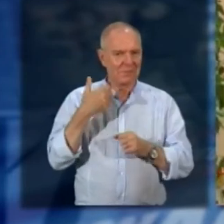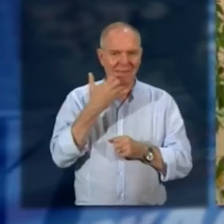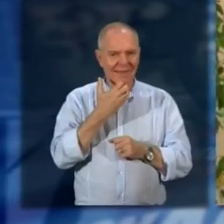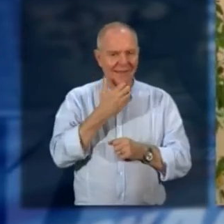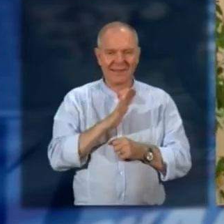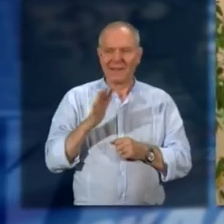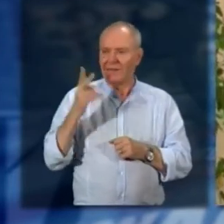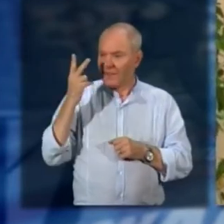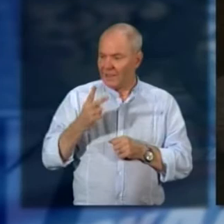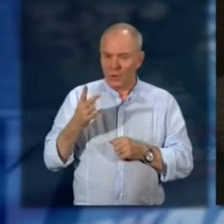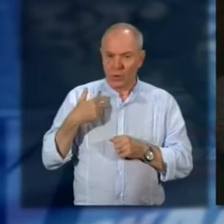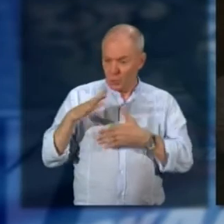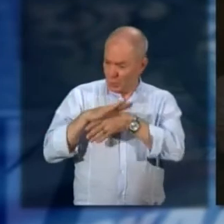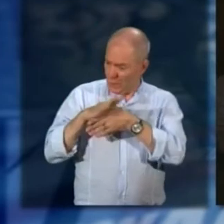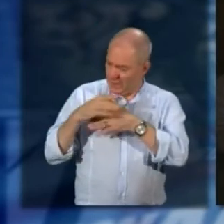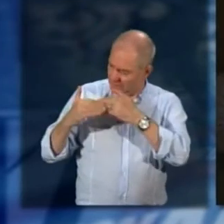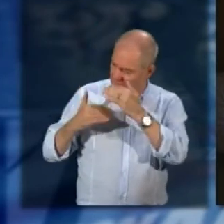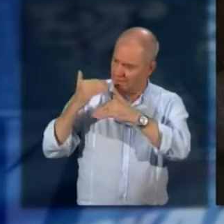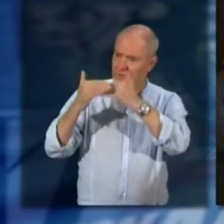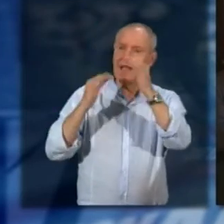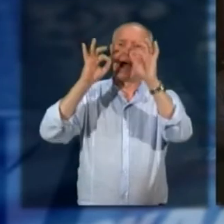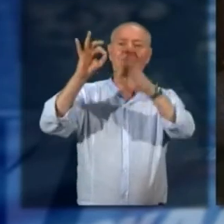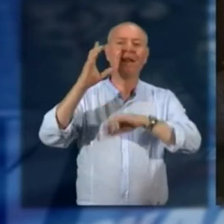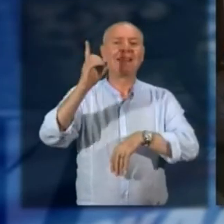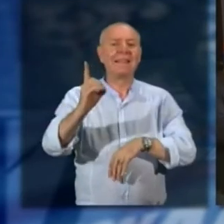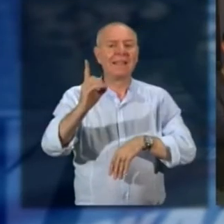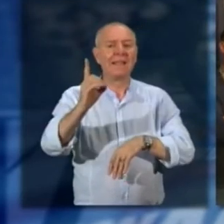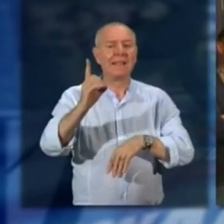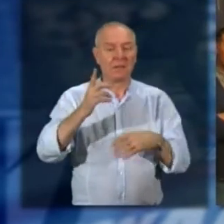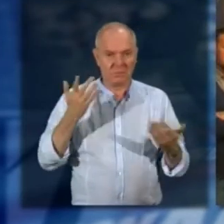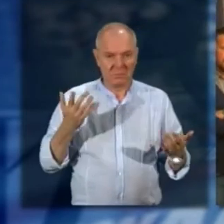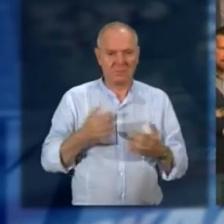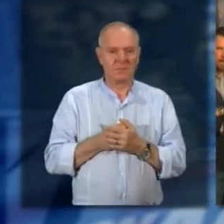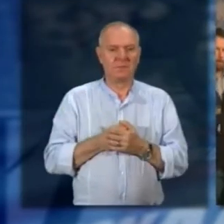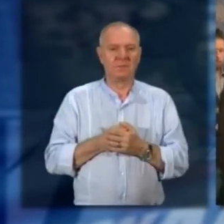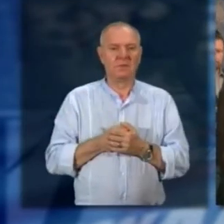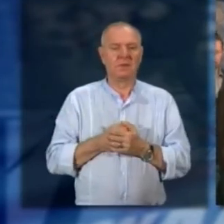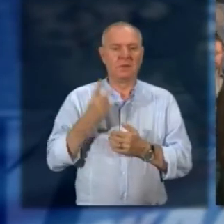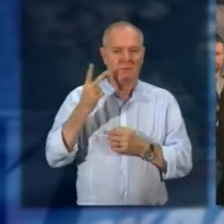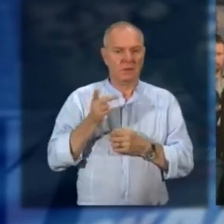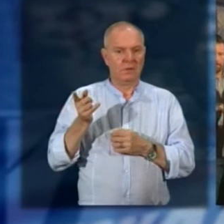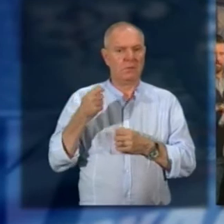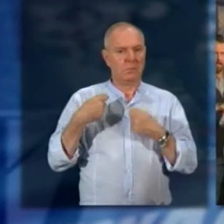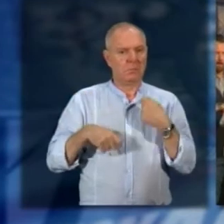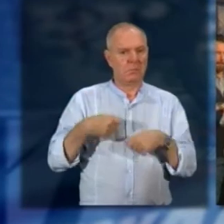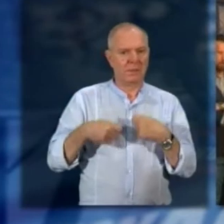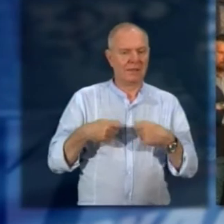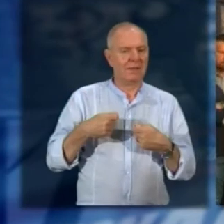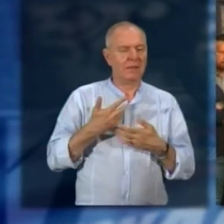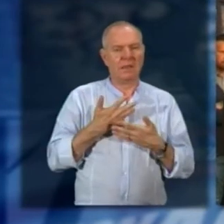e anche un po' surreale è stato anche presidente dello stresa calcio una enorme